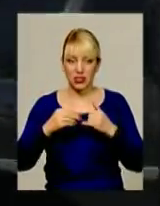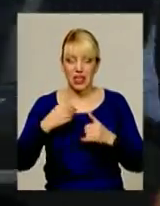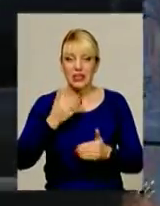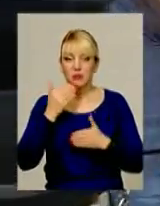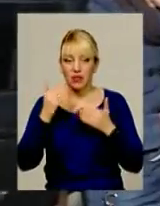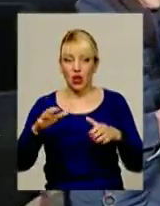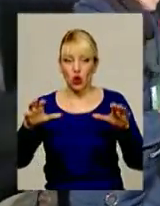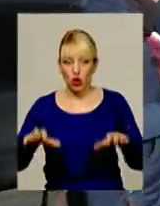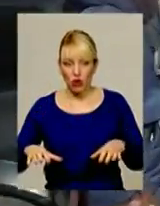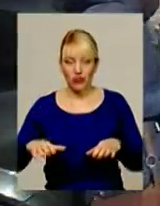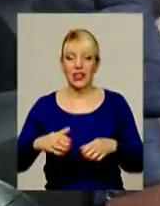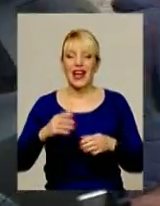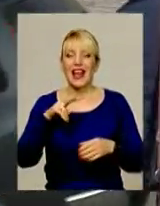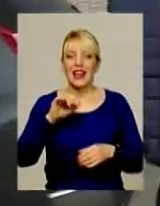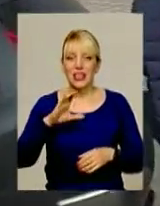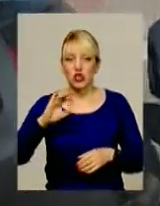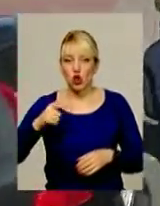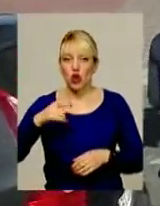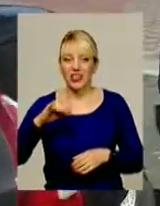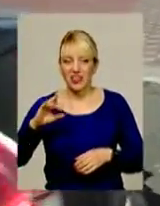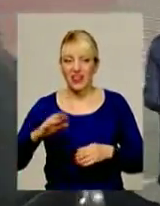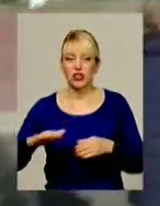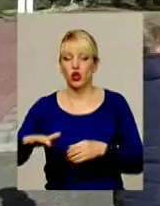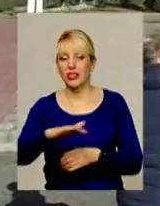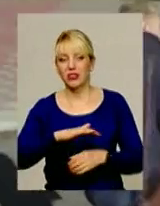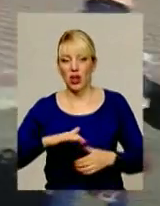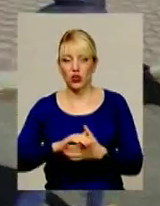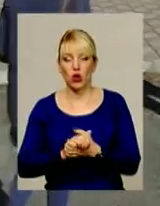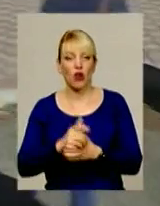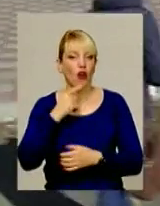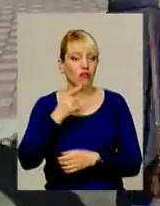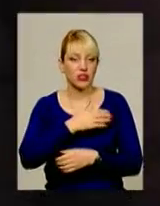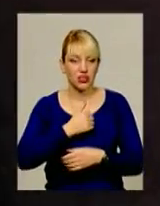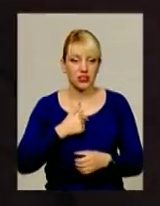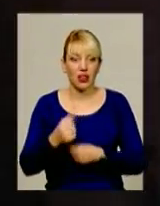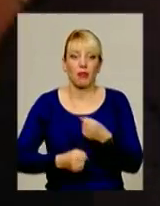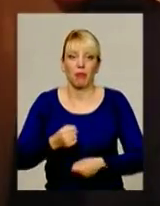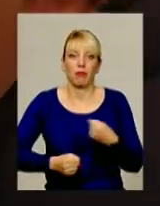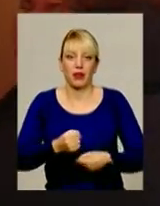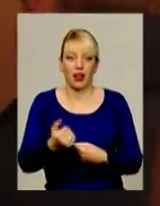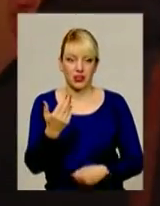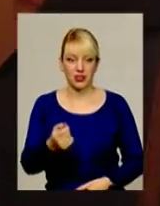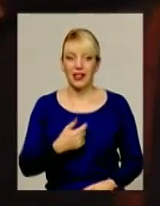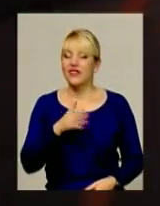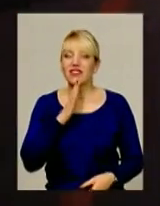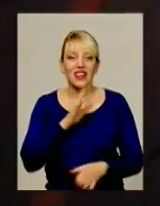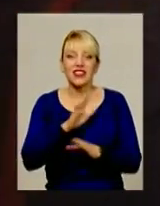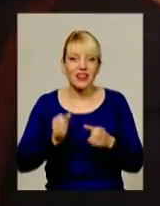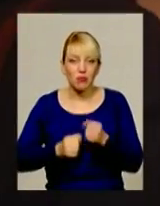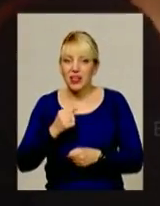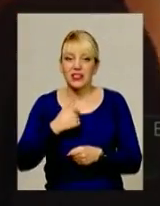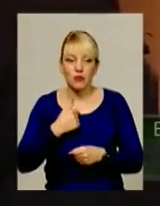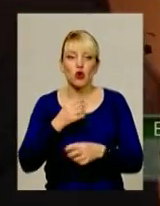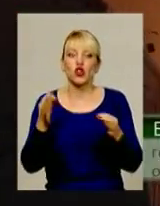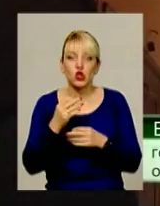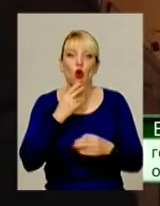лісогринівецької тергромади. Однак говорити той одразу не захотів, тож довелося побігати. Не бігайте, я нічого коментувати не буду.